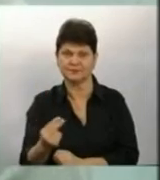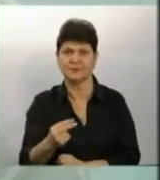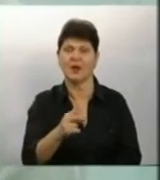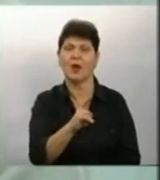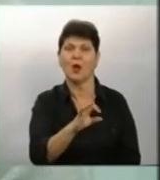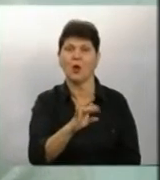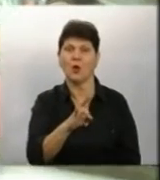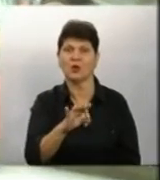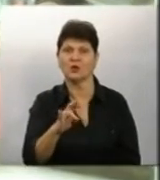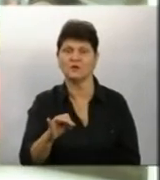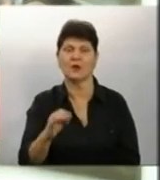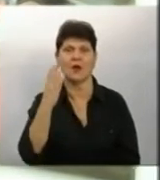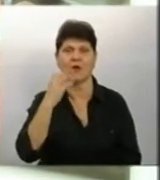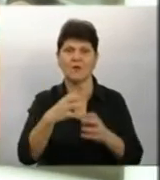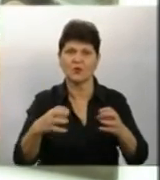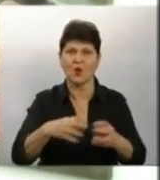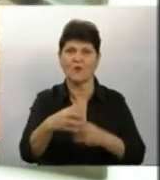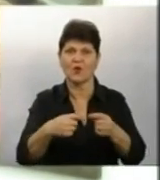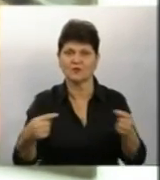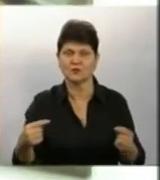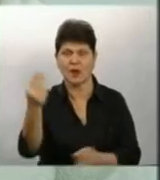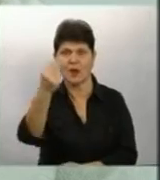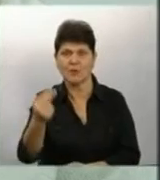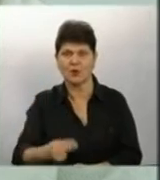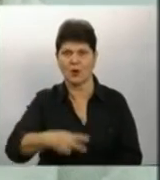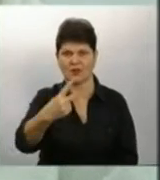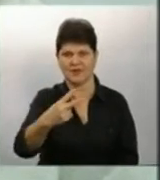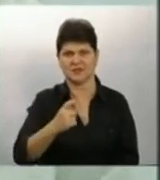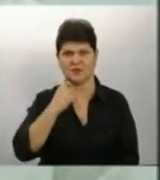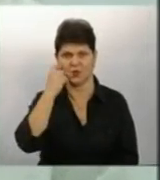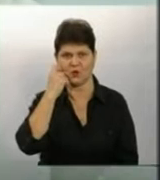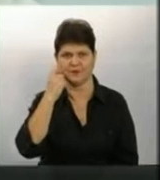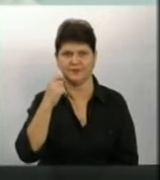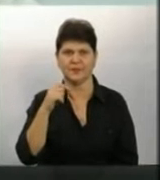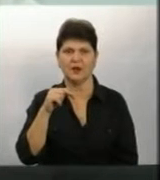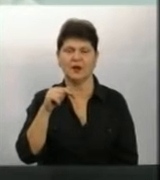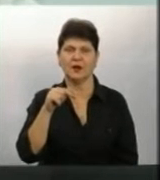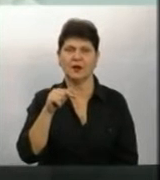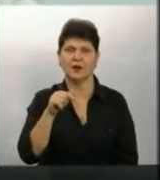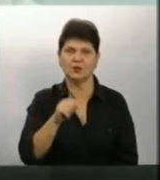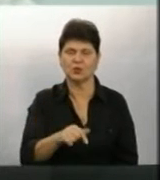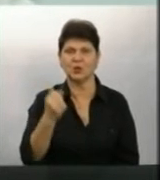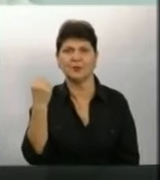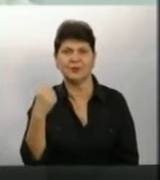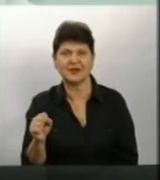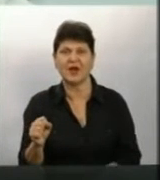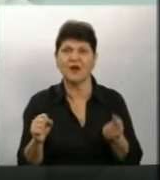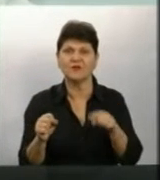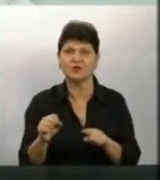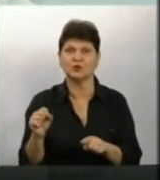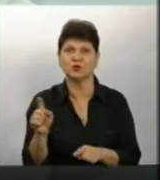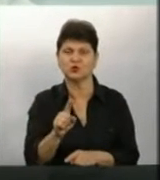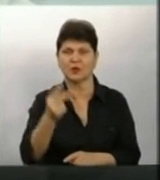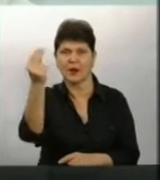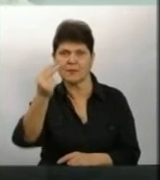Колтановська каже Фруктові та овочеві натюрморти Малює понад 20 років Тут перевага у тому, що ти поставив